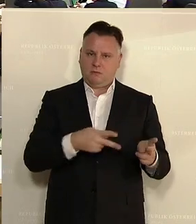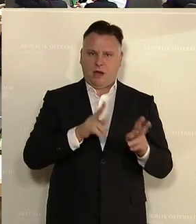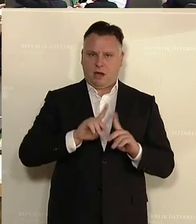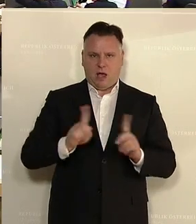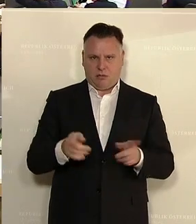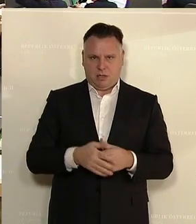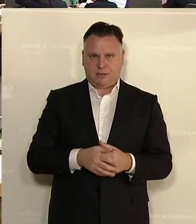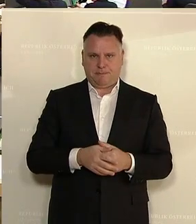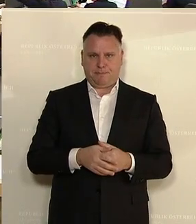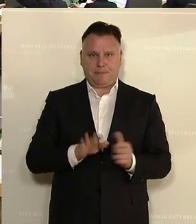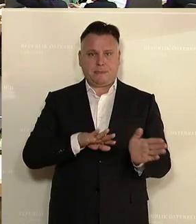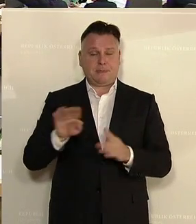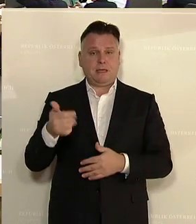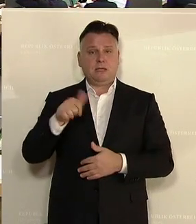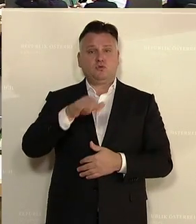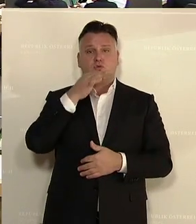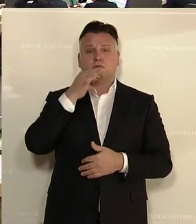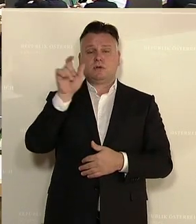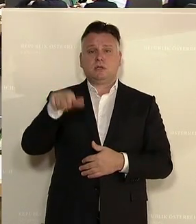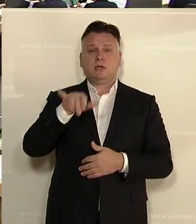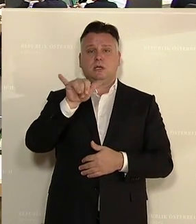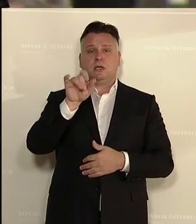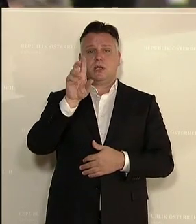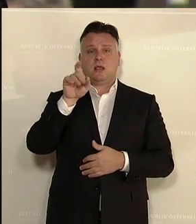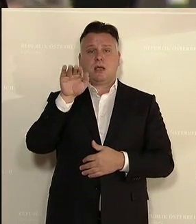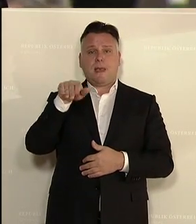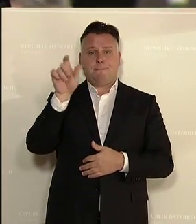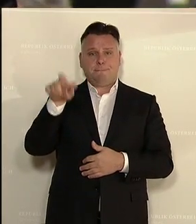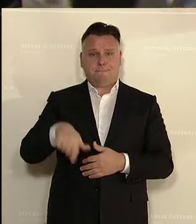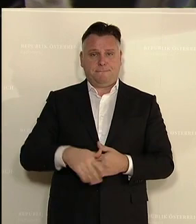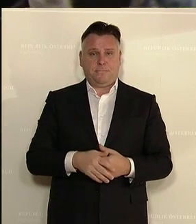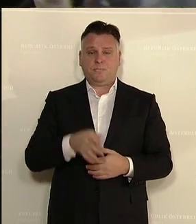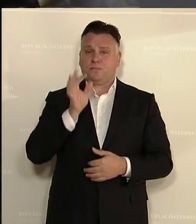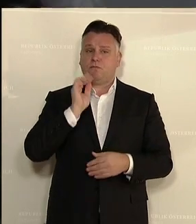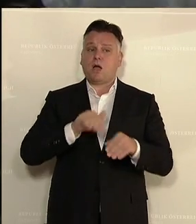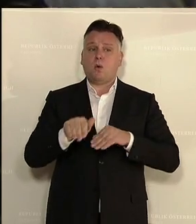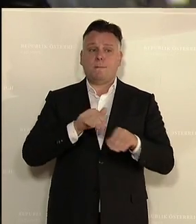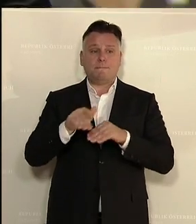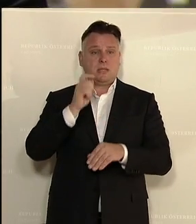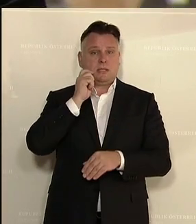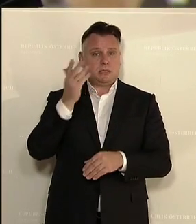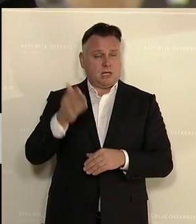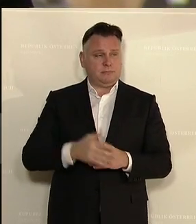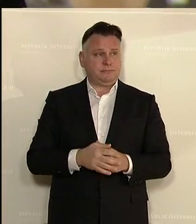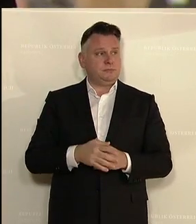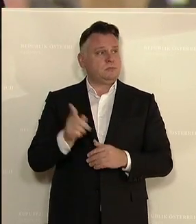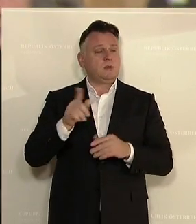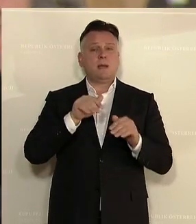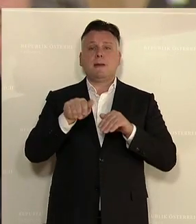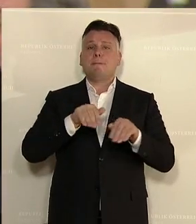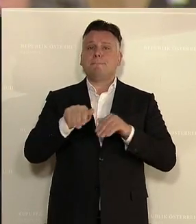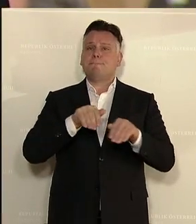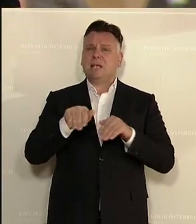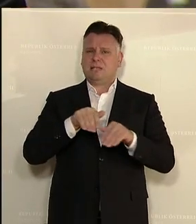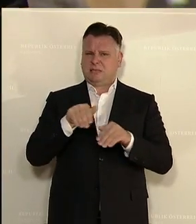Die nächste Frage stellt die Frau Abgeordnete Ilderen. Bitte sehr, Frau Abgeordnete. Danke sehr, Frau Ministerin. Wenn Ministerien aus